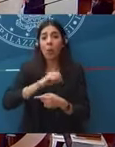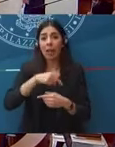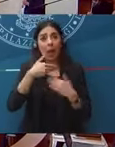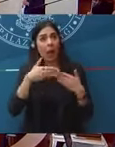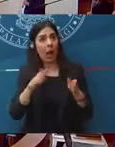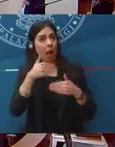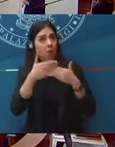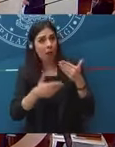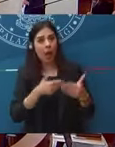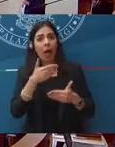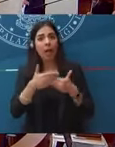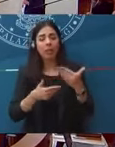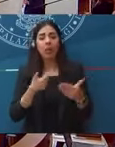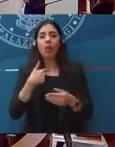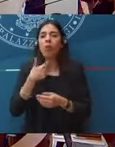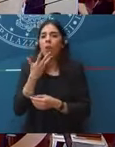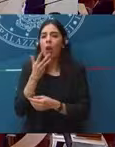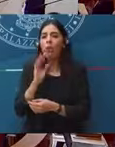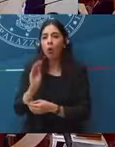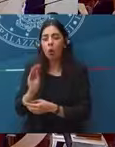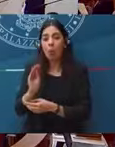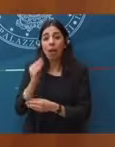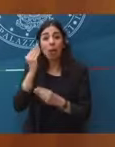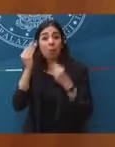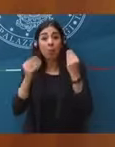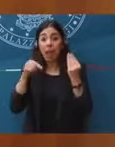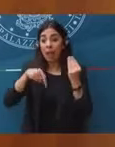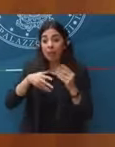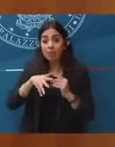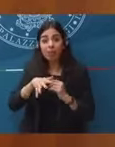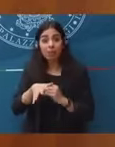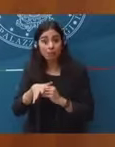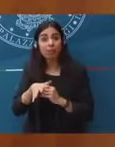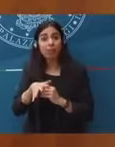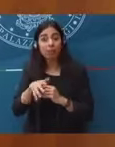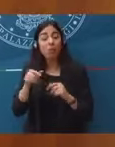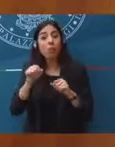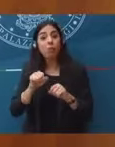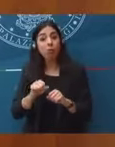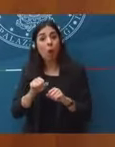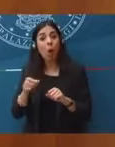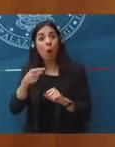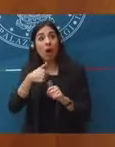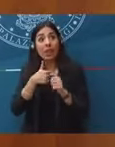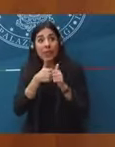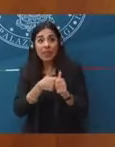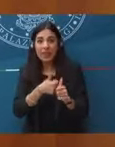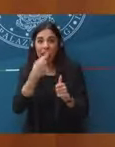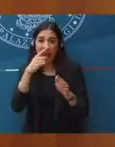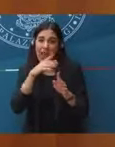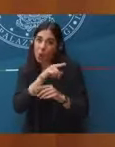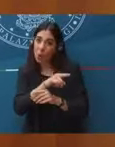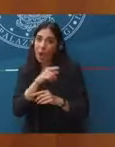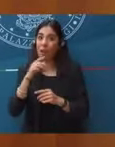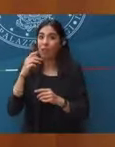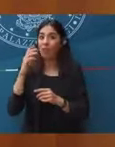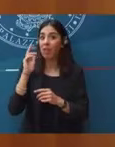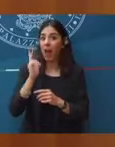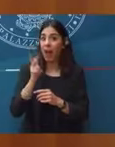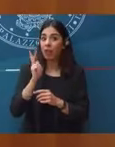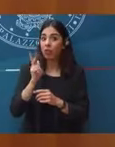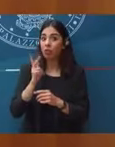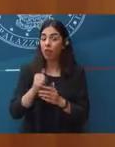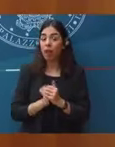previsione, l'idea a breve termine di poter andare, chiamiamolo, sulla linea francese. Se esiste ancora la